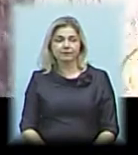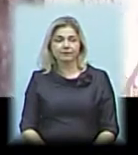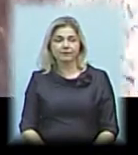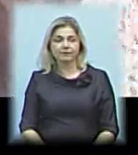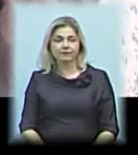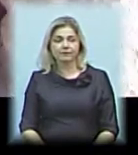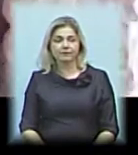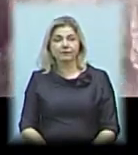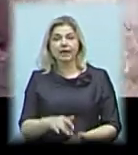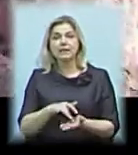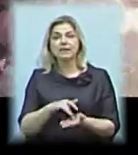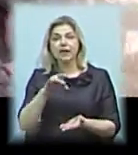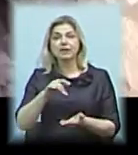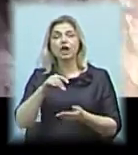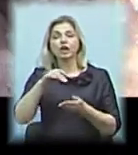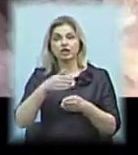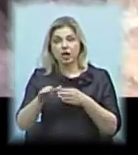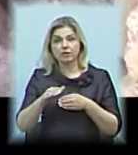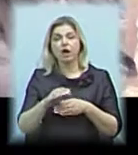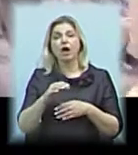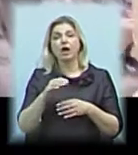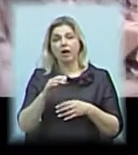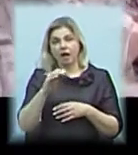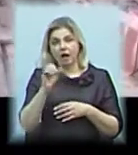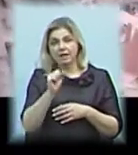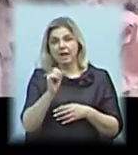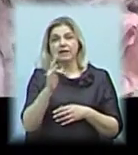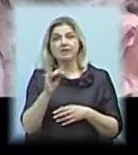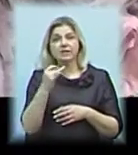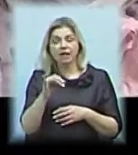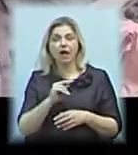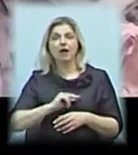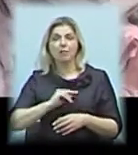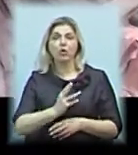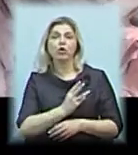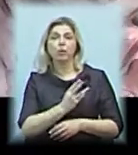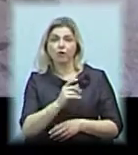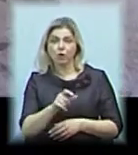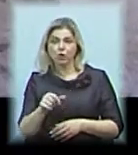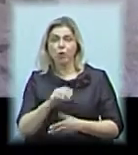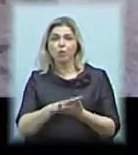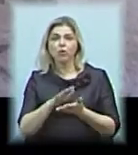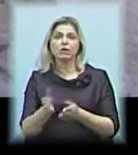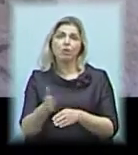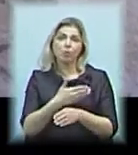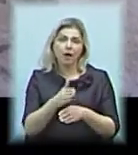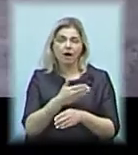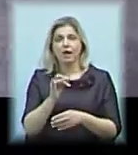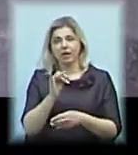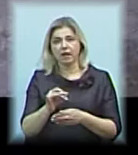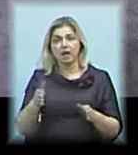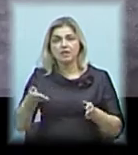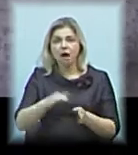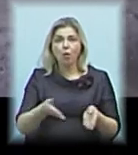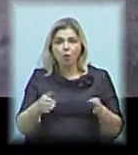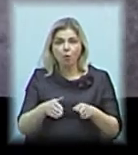У центральній частині церкви Олександра Невського працюють волонтери. Добровольці виносять сміття, закопують та прикривають ями.